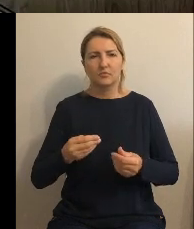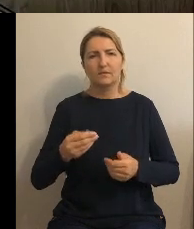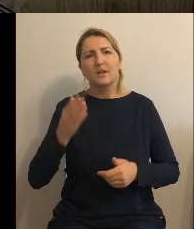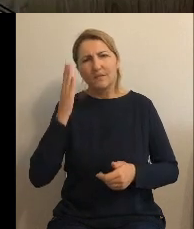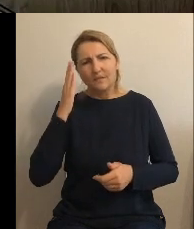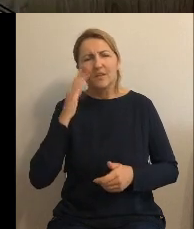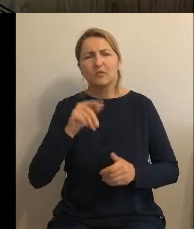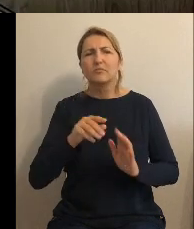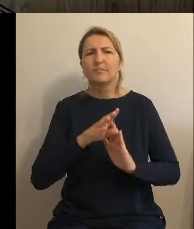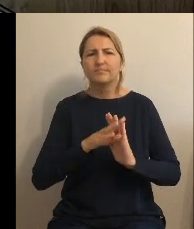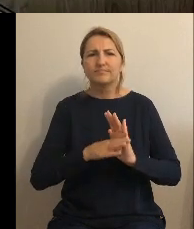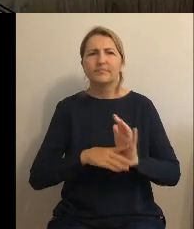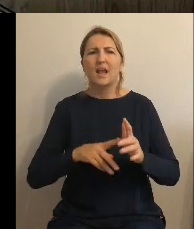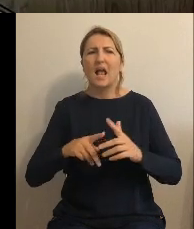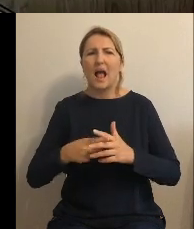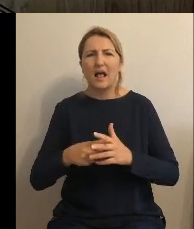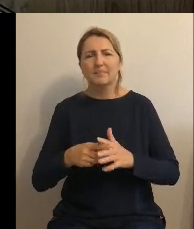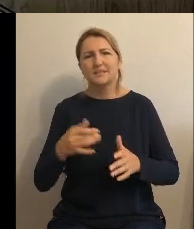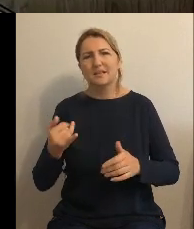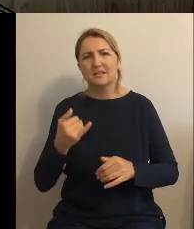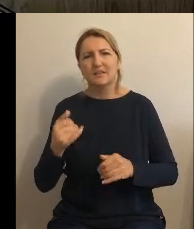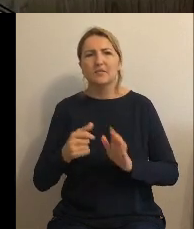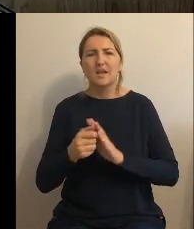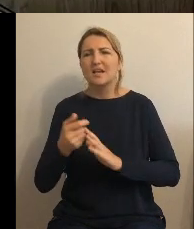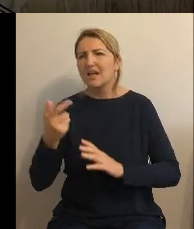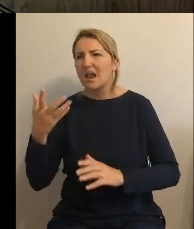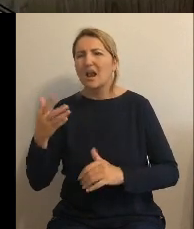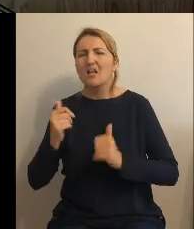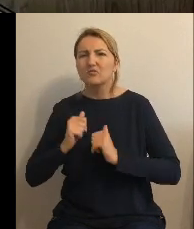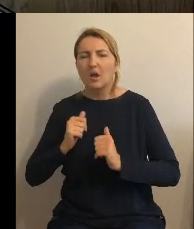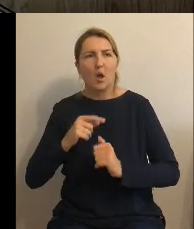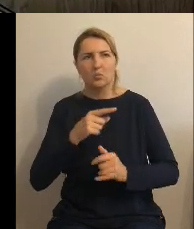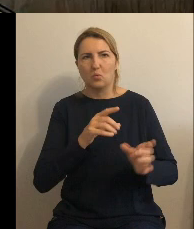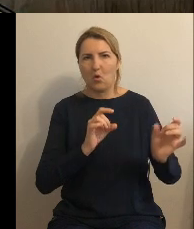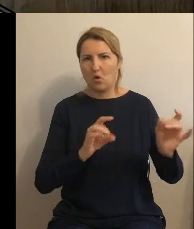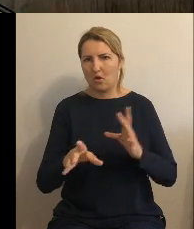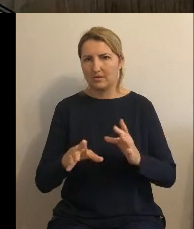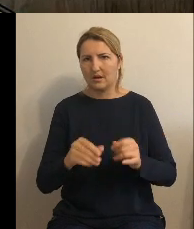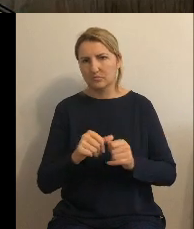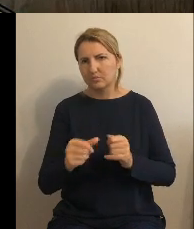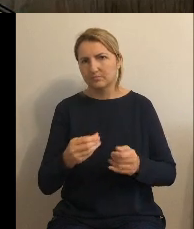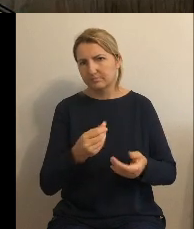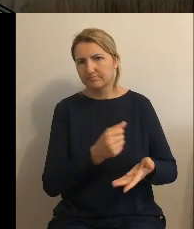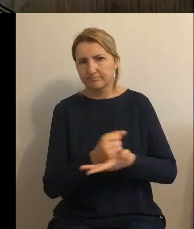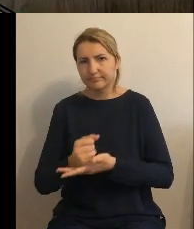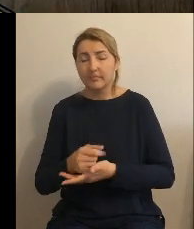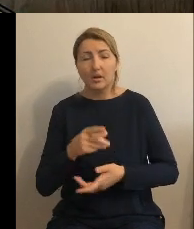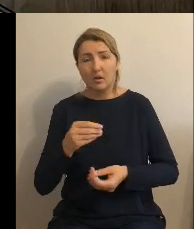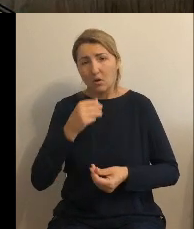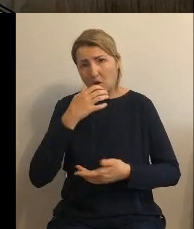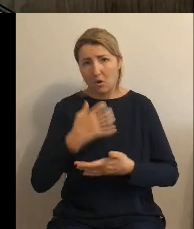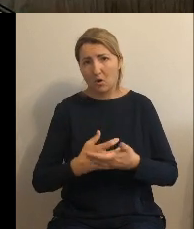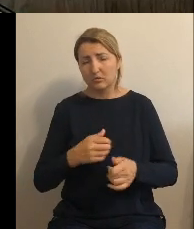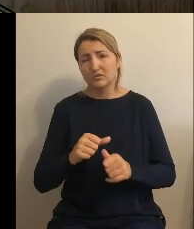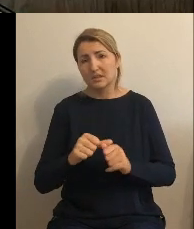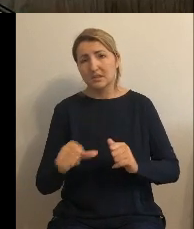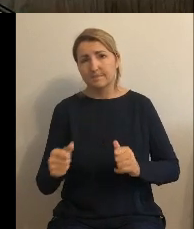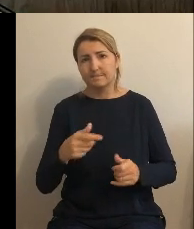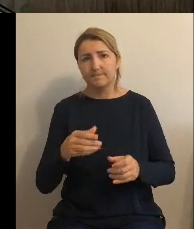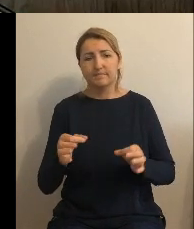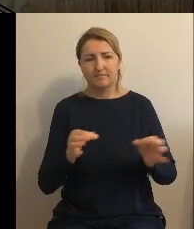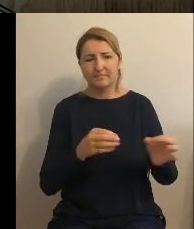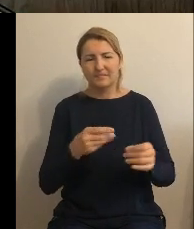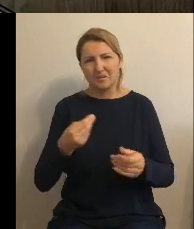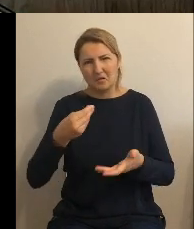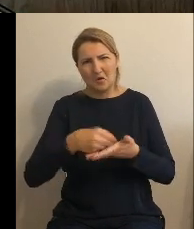kilkunastu dniowe, a tutaj mamy natychmiastową pomoc. Czyli korzyści do tych kosztów 3200, to myślę,